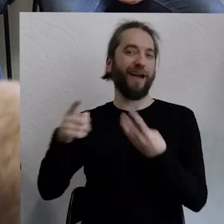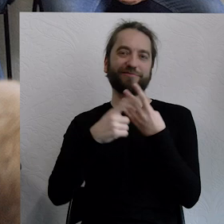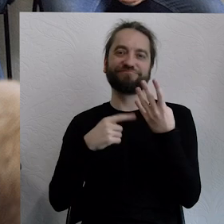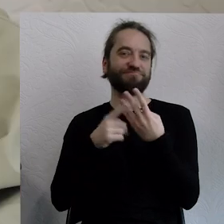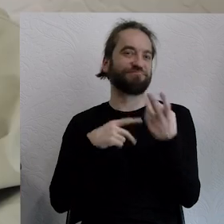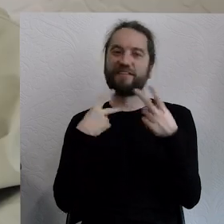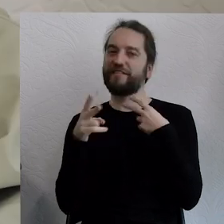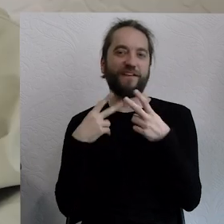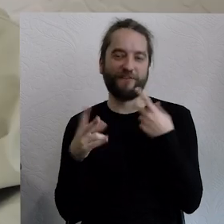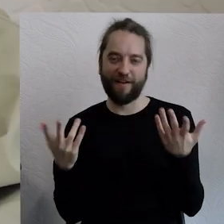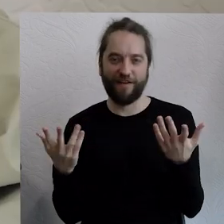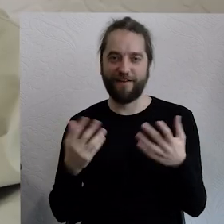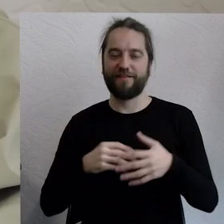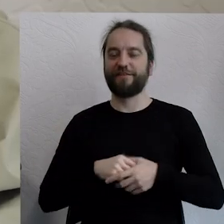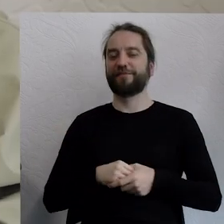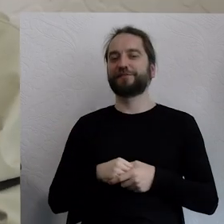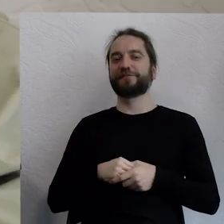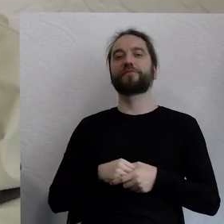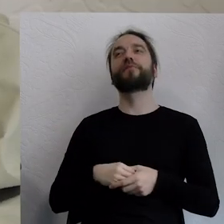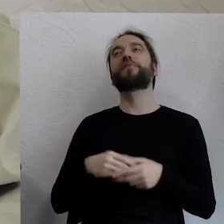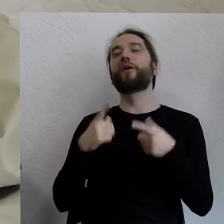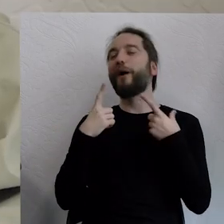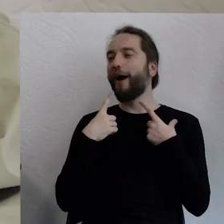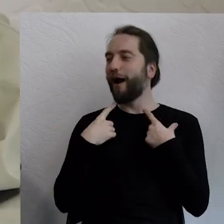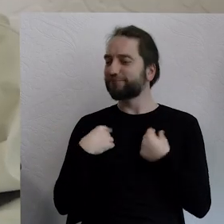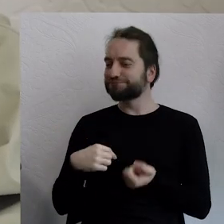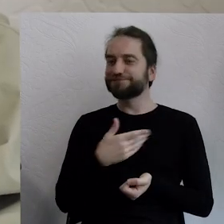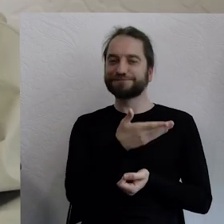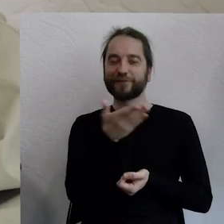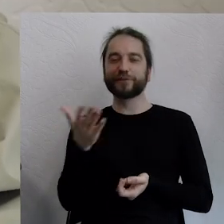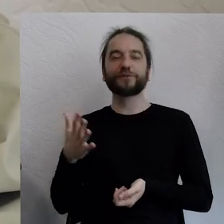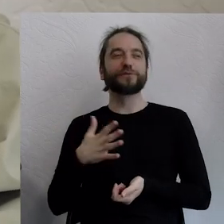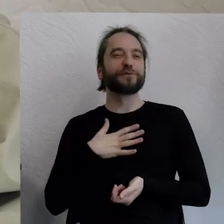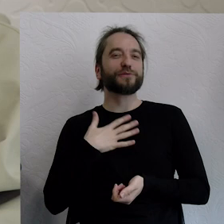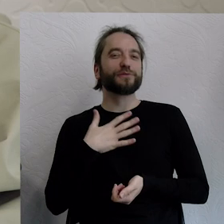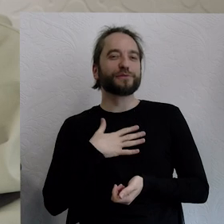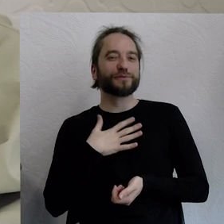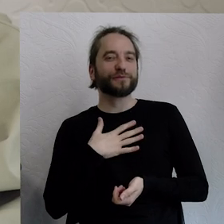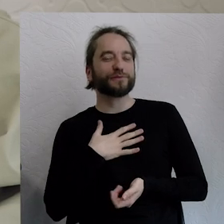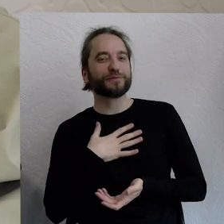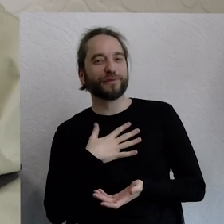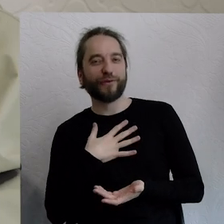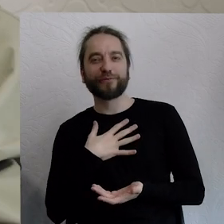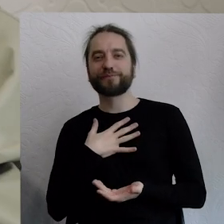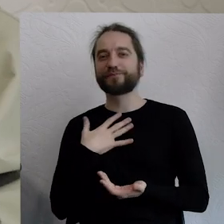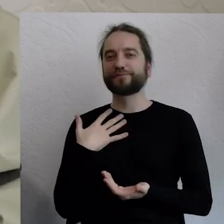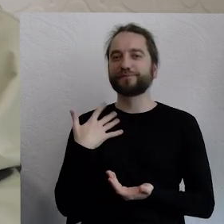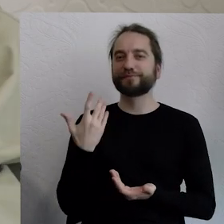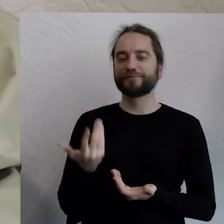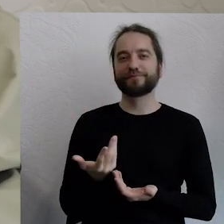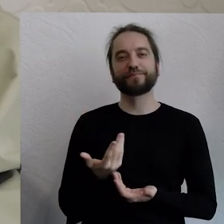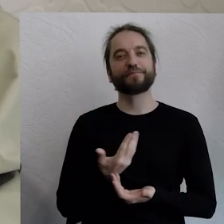a osoby czują, że zyskują nie przez pryzmat właśnie jakiś